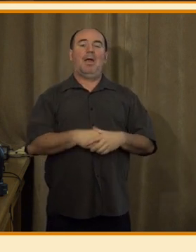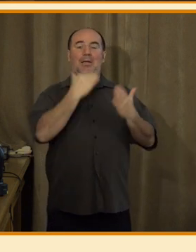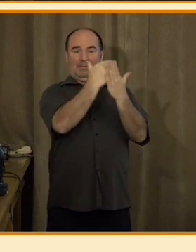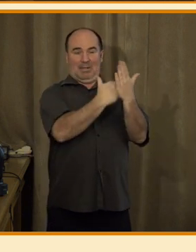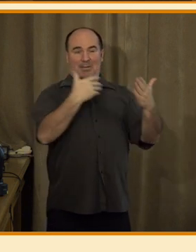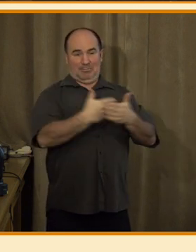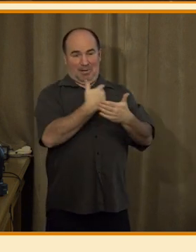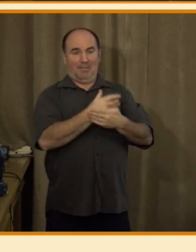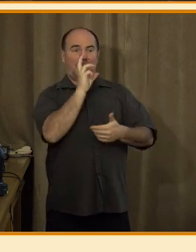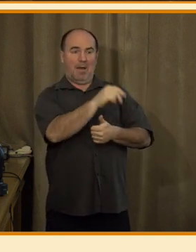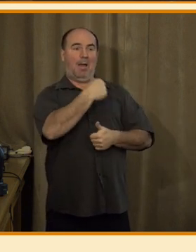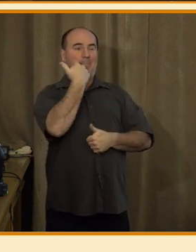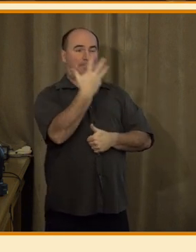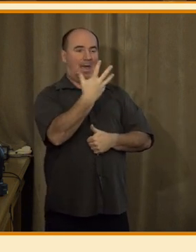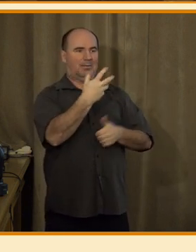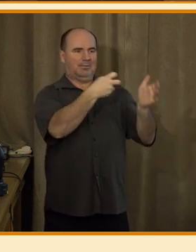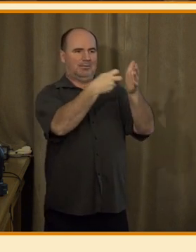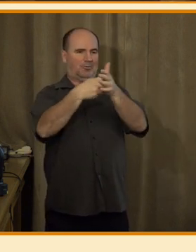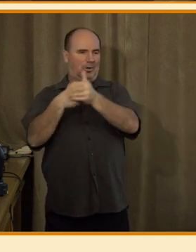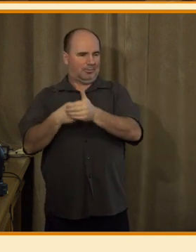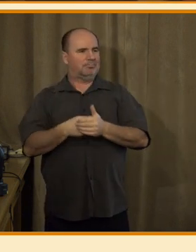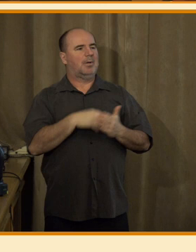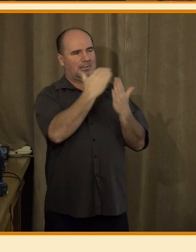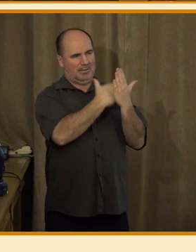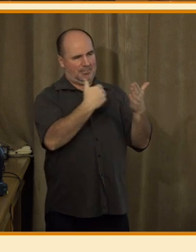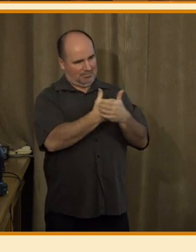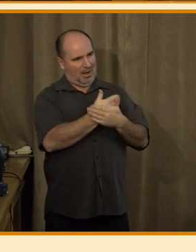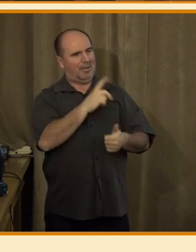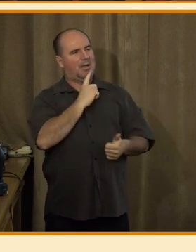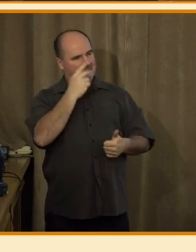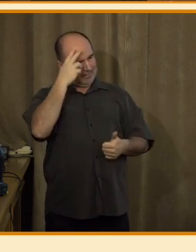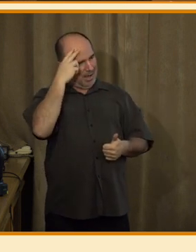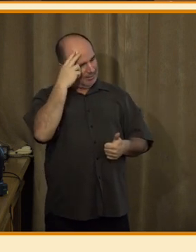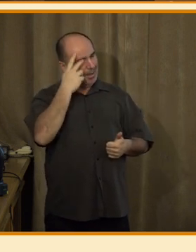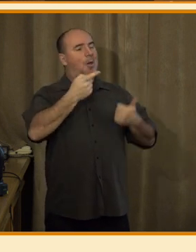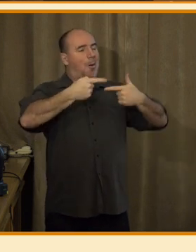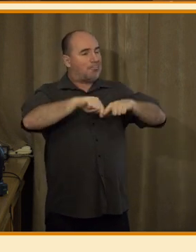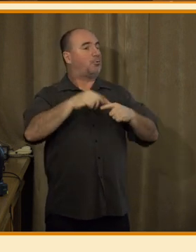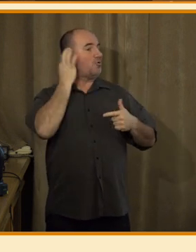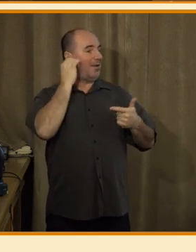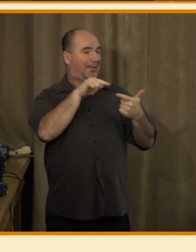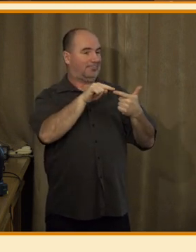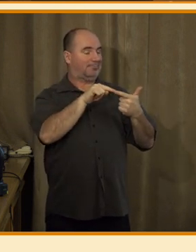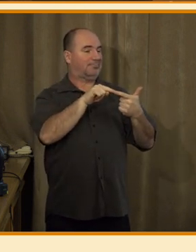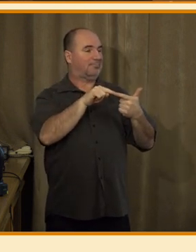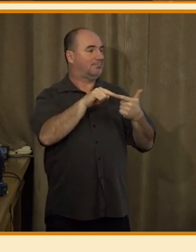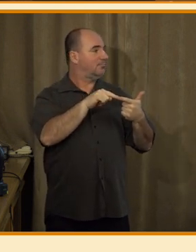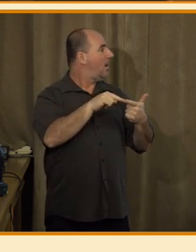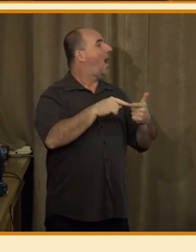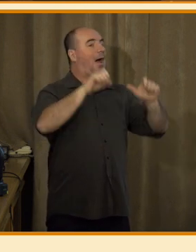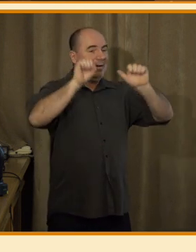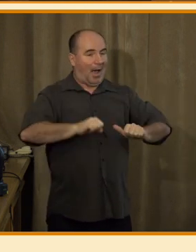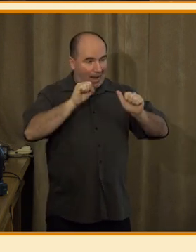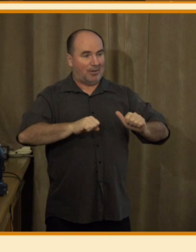pět značek. Seznam zprávy to asi znáte. Předpokládám, že znáte možná i pro ženy a garáž. A dvě rádia má. Express FM a Classic FM.